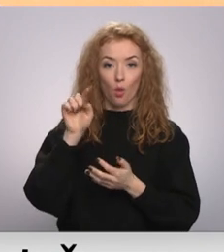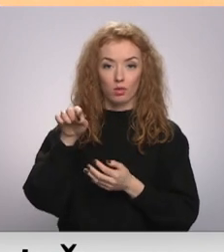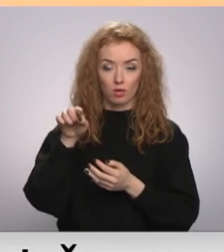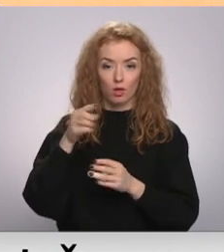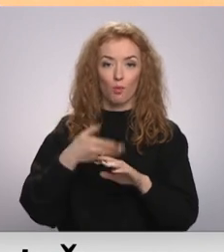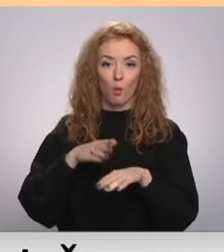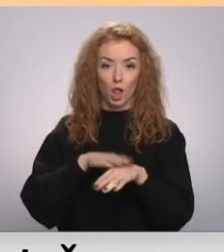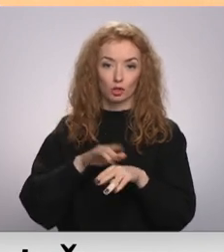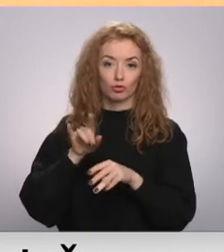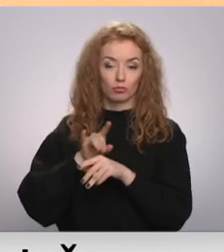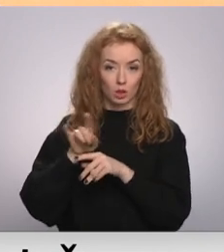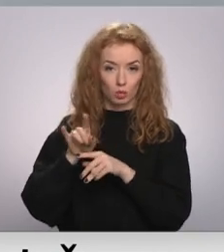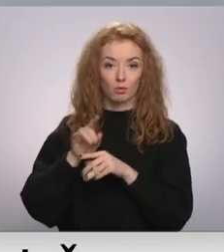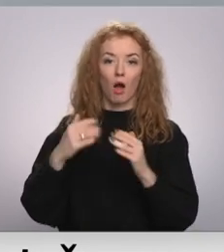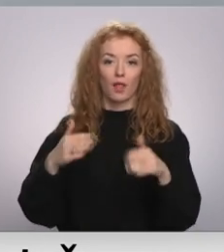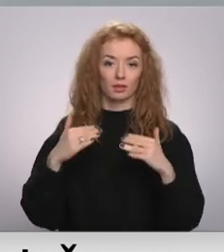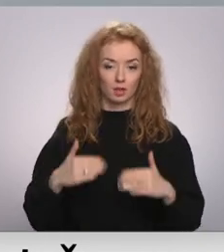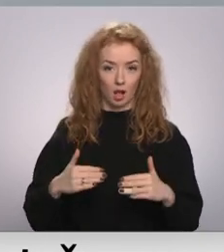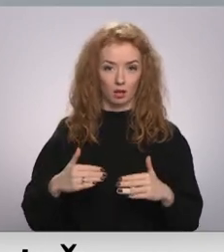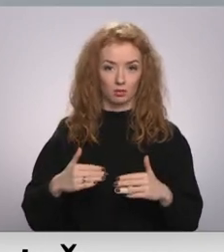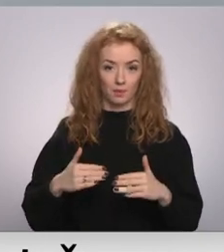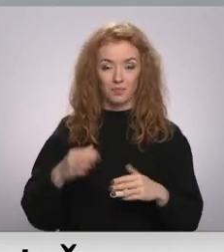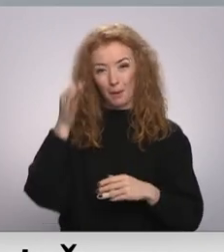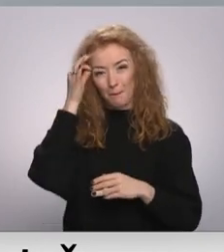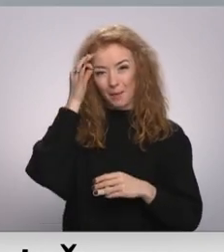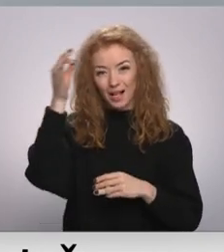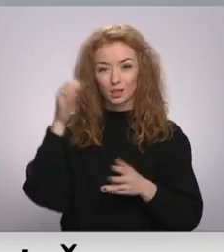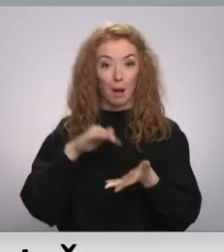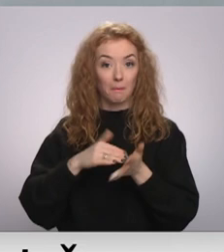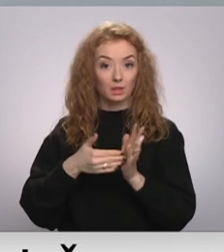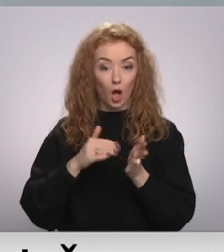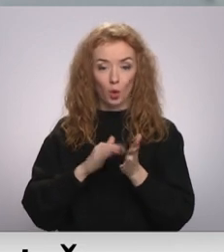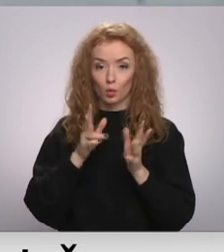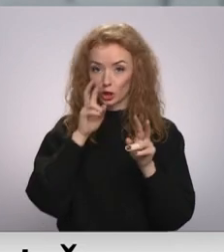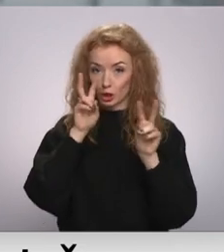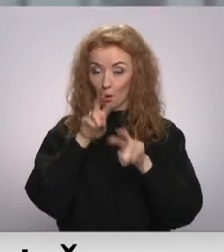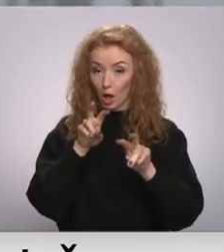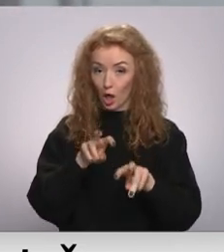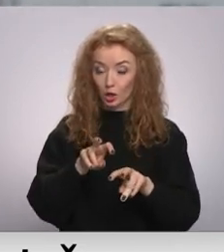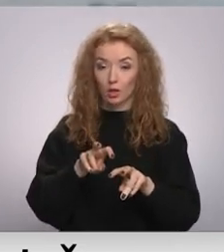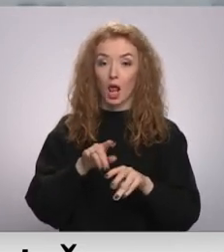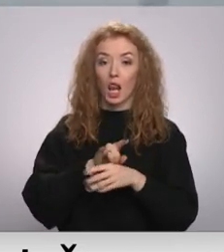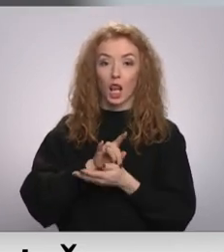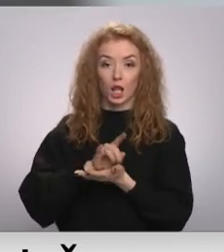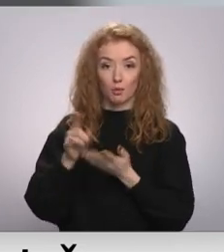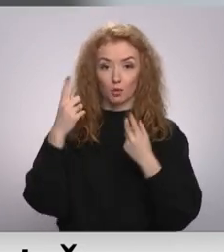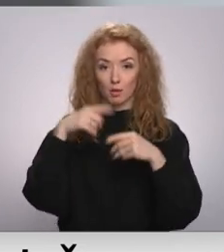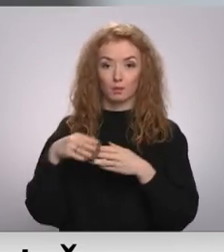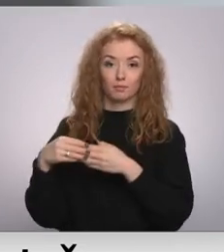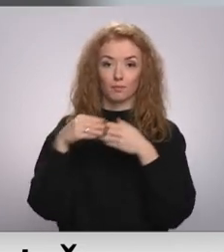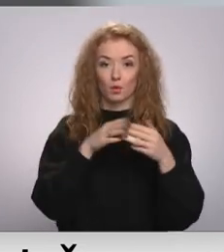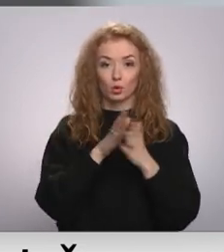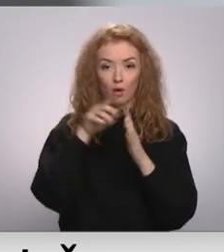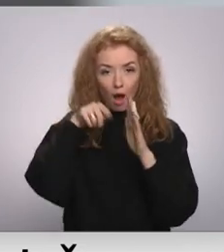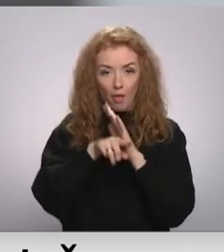Šērlēns, ir atcēlusi vienu lidojumu. Precīzus notikušā apstākļus vēl skaidros izmeklēšanā lidaparāts pašlaik nogādāts